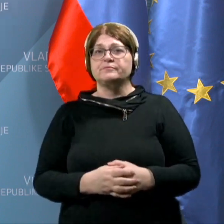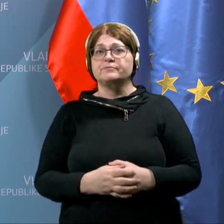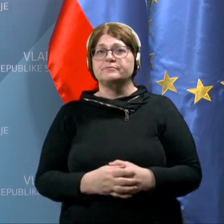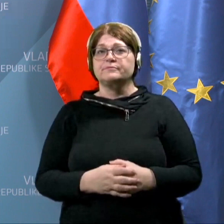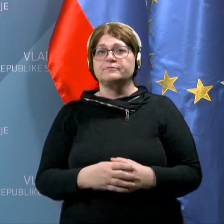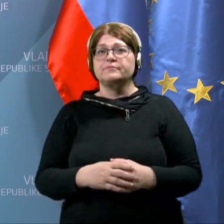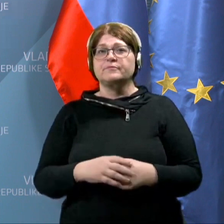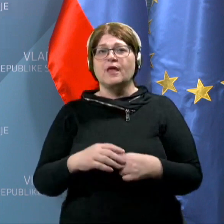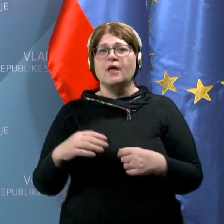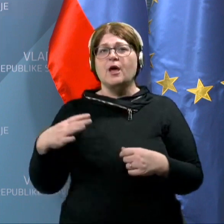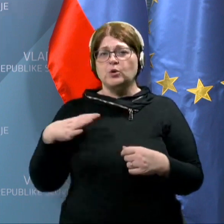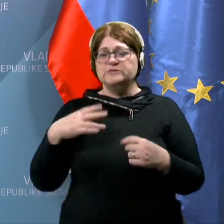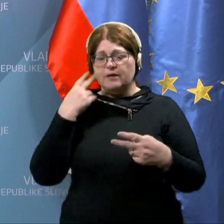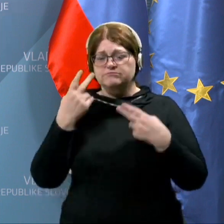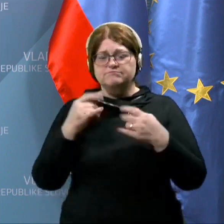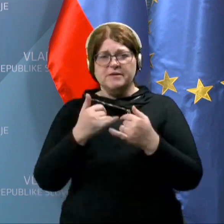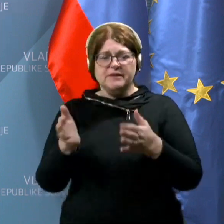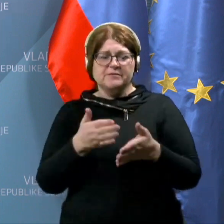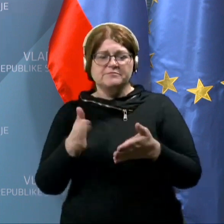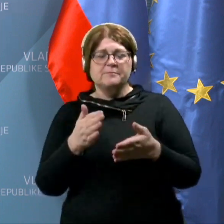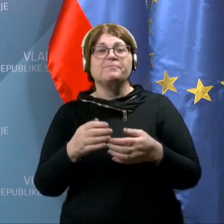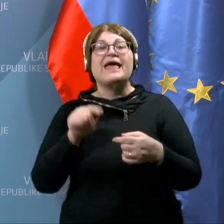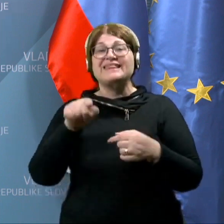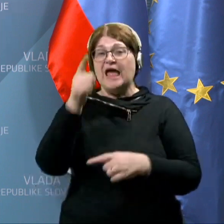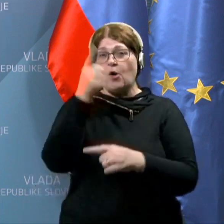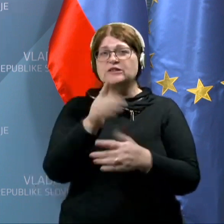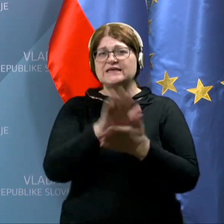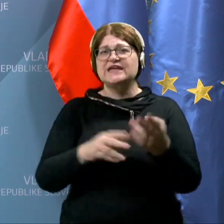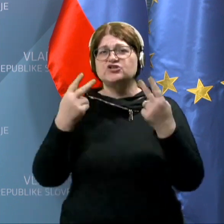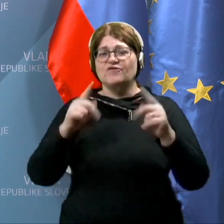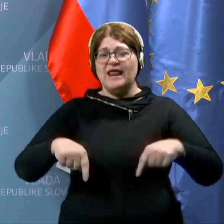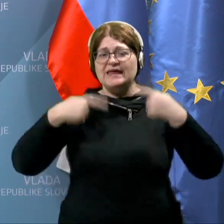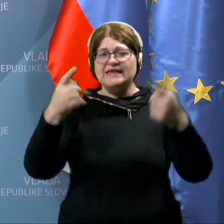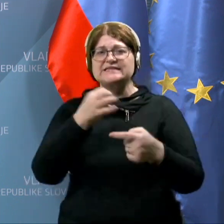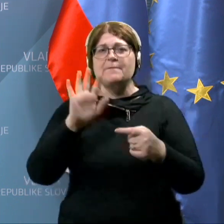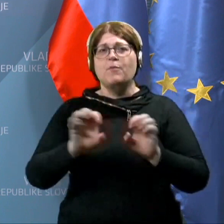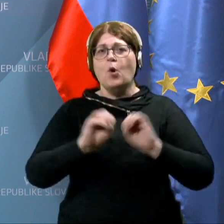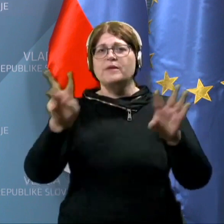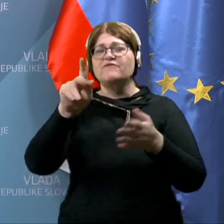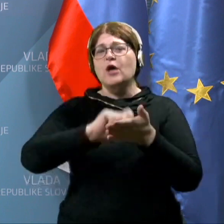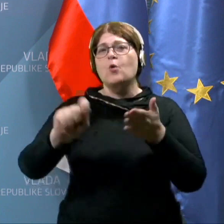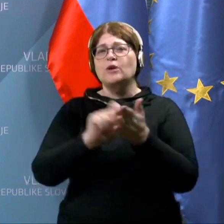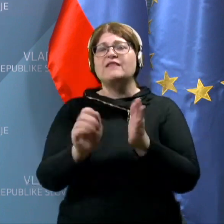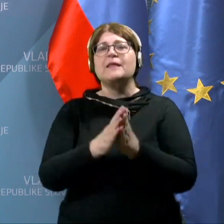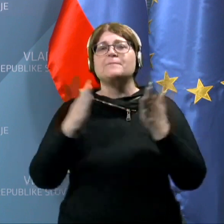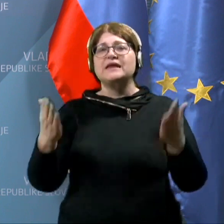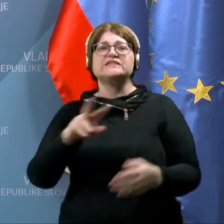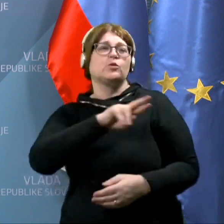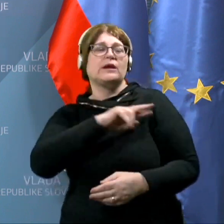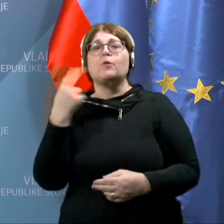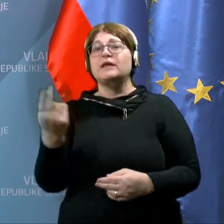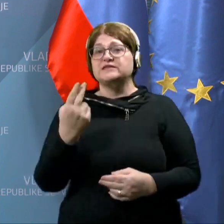Čakaj. Ta odlog začne veljati naslednji dan po objavi v uradnem listu Republike Slovenije.